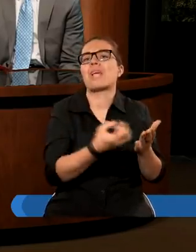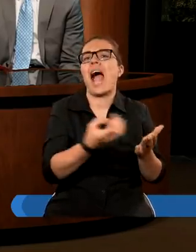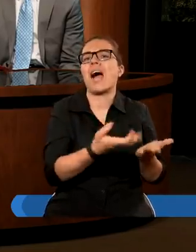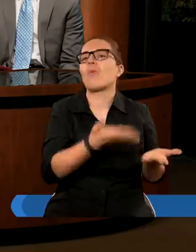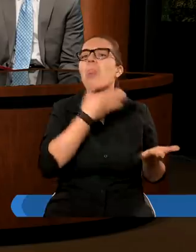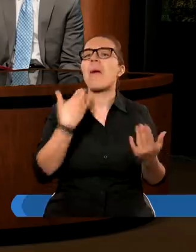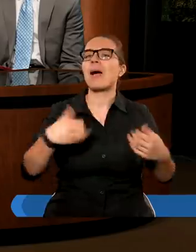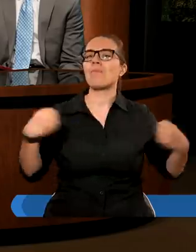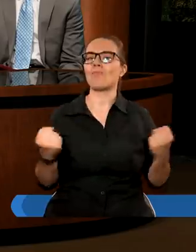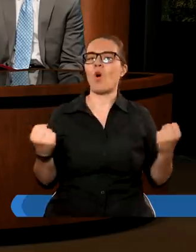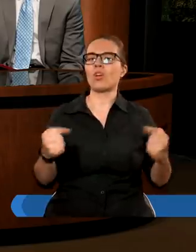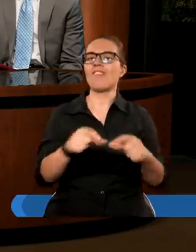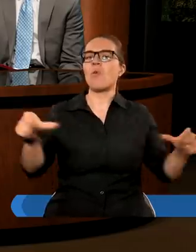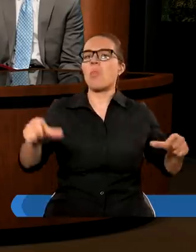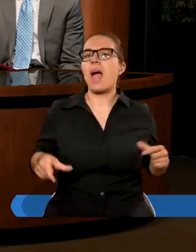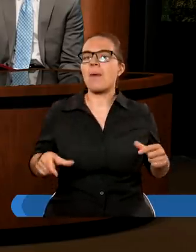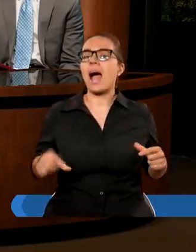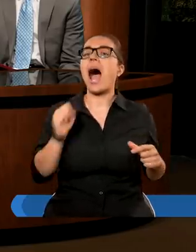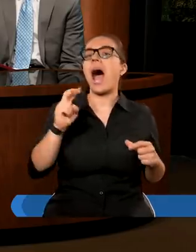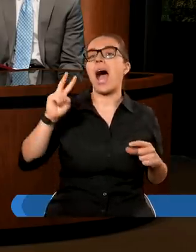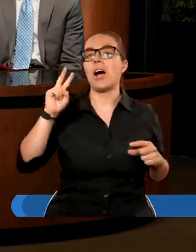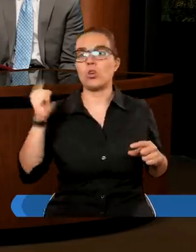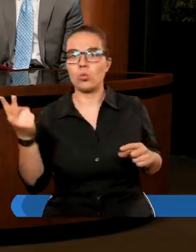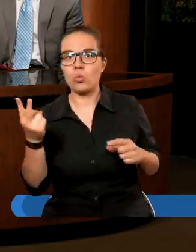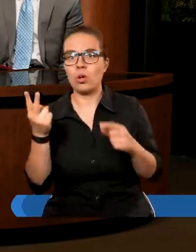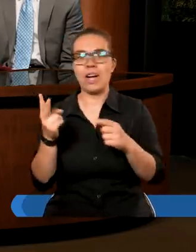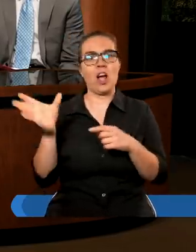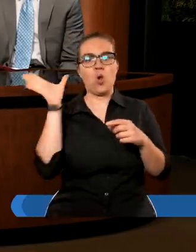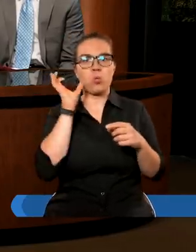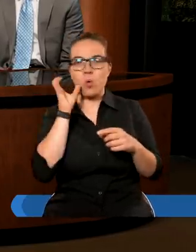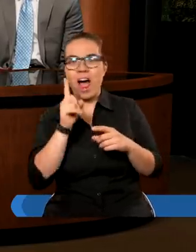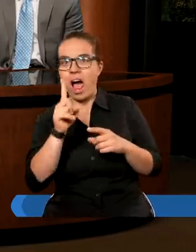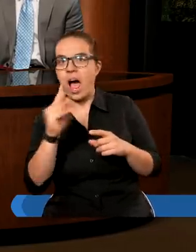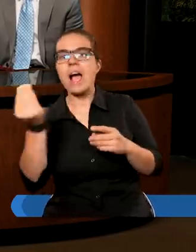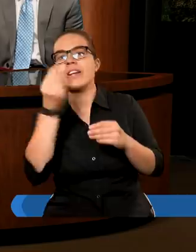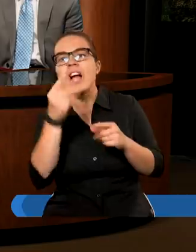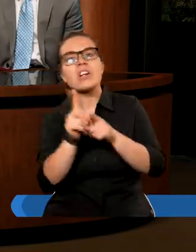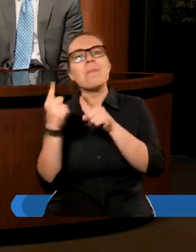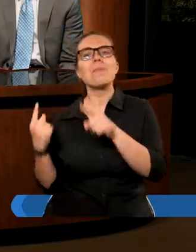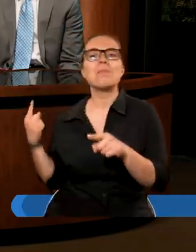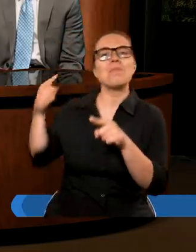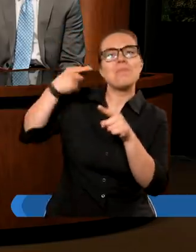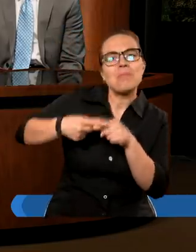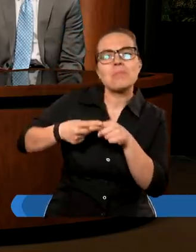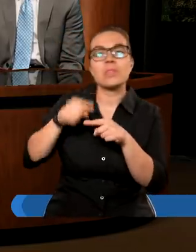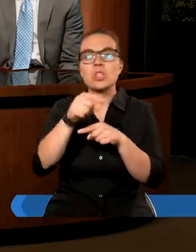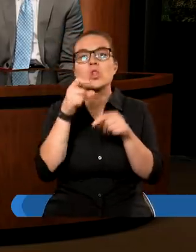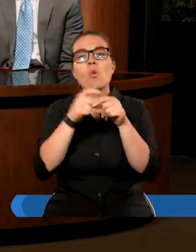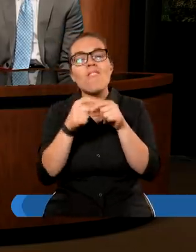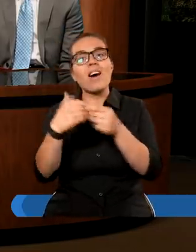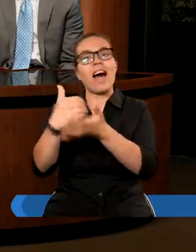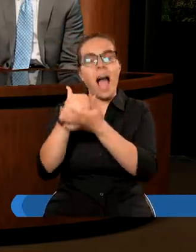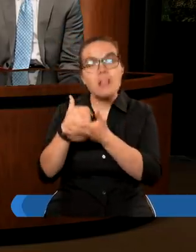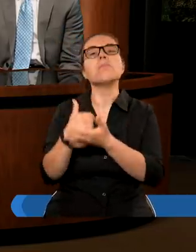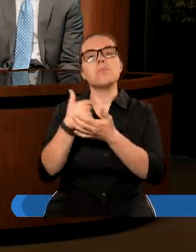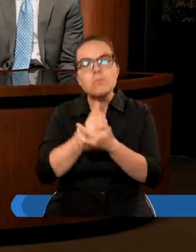pewne rzeczy. Ale drugi nie tylko słuchał, ale to zasłyszane słowo wprowadzał w życie,